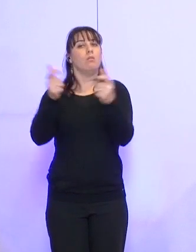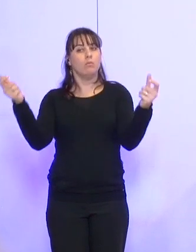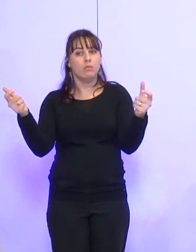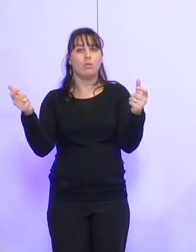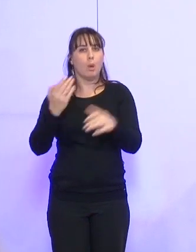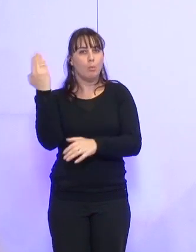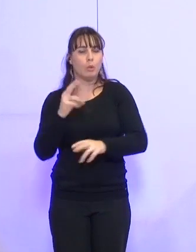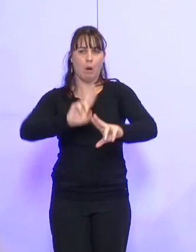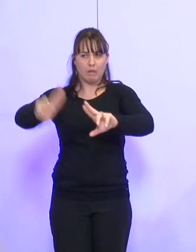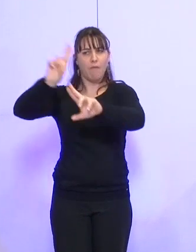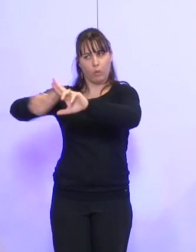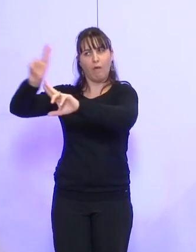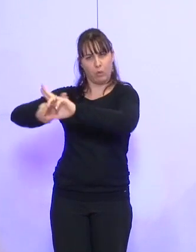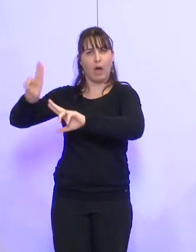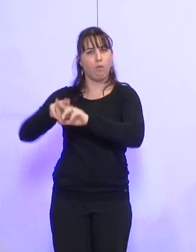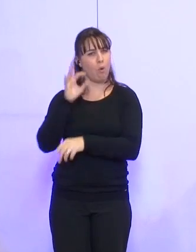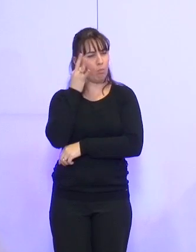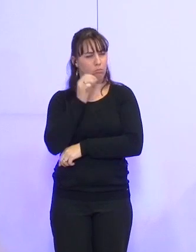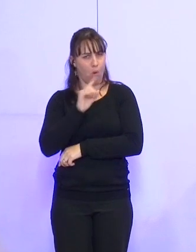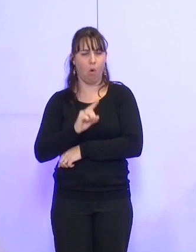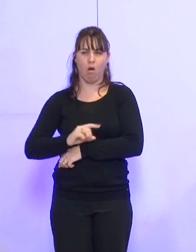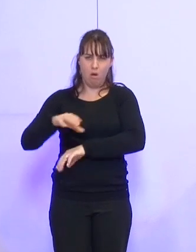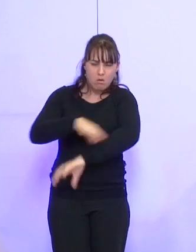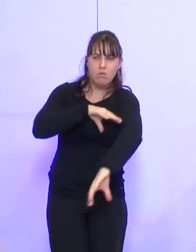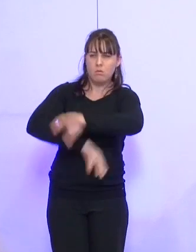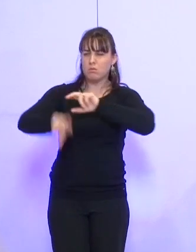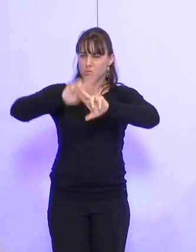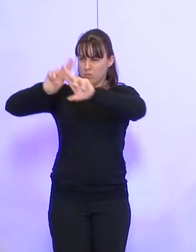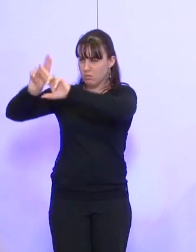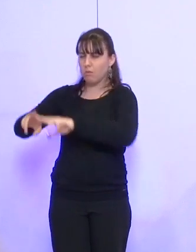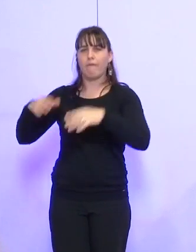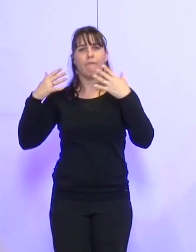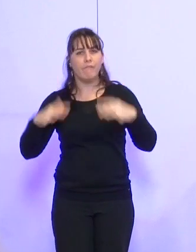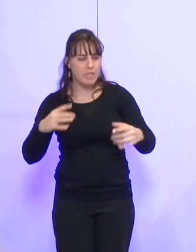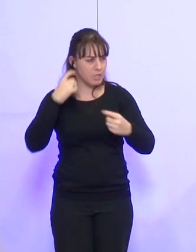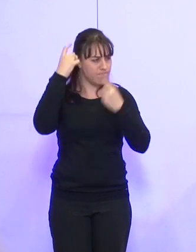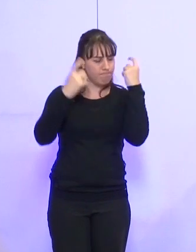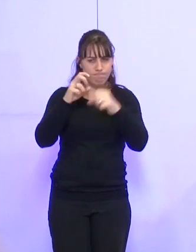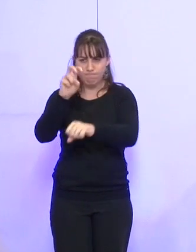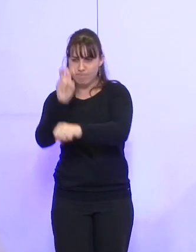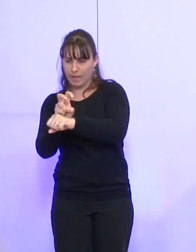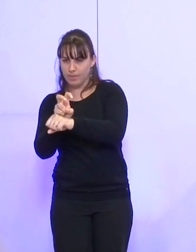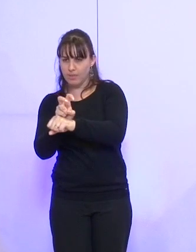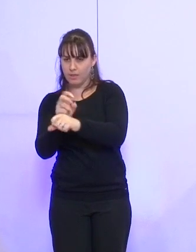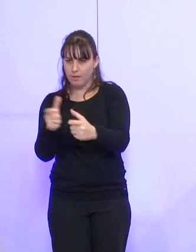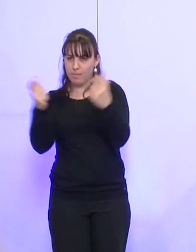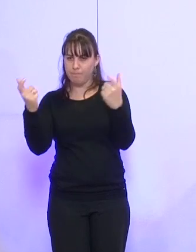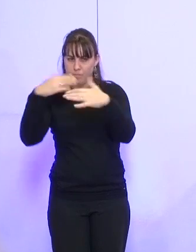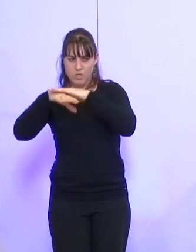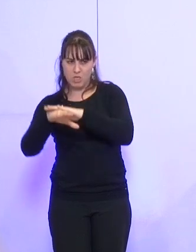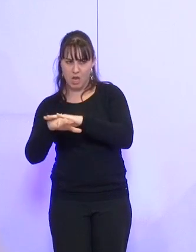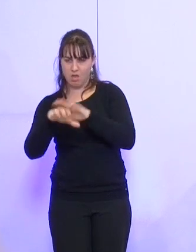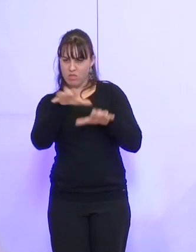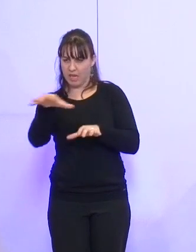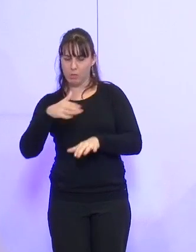des travaux importants, que ce travail a été fait de savoir s'il fallait maintenir un abattoir sur le territoire